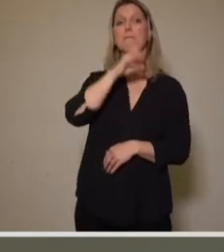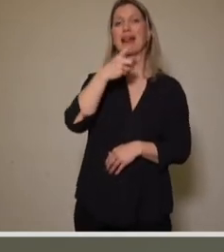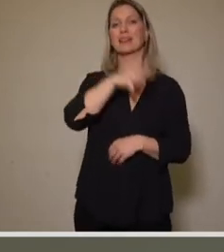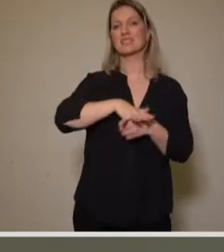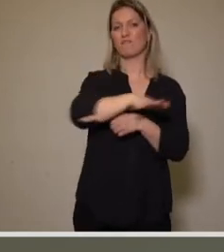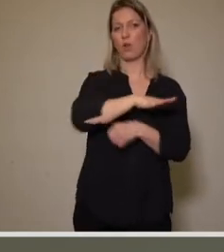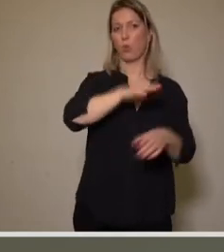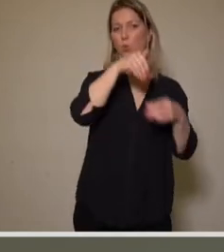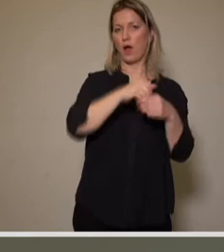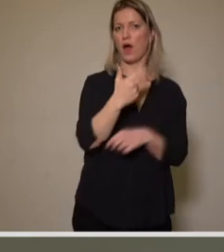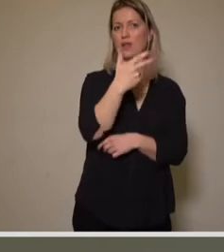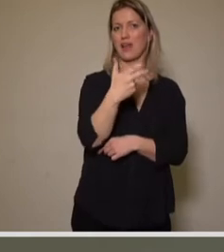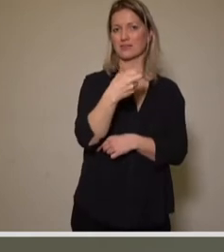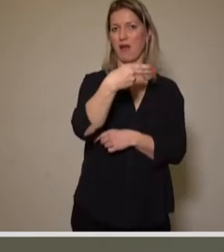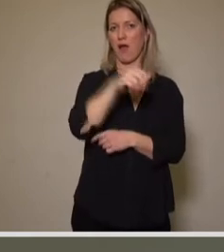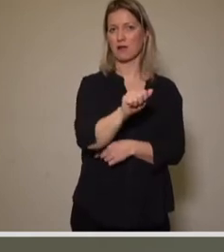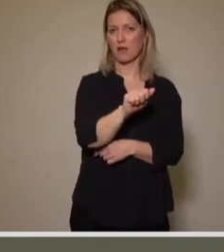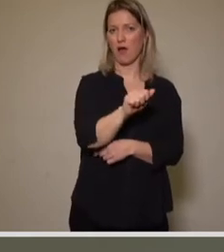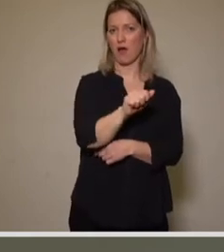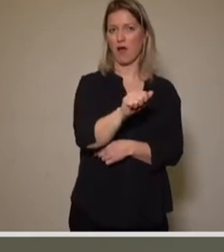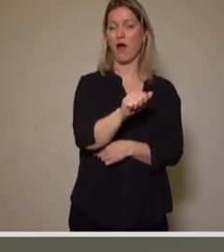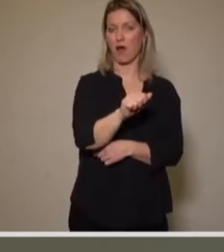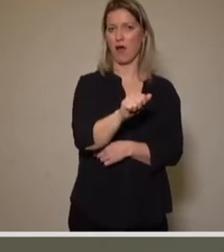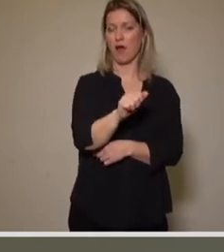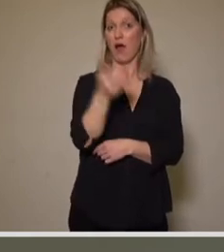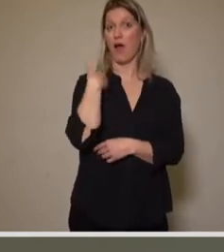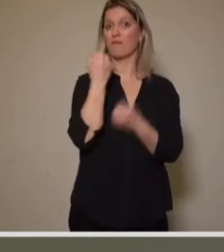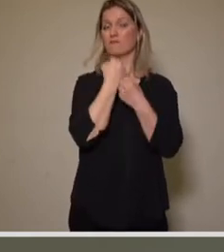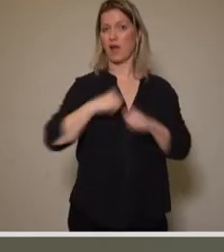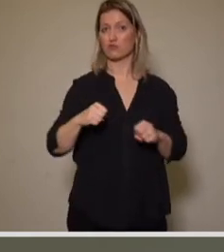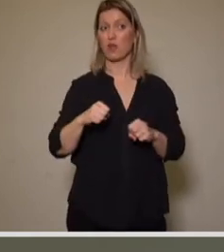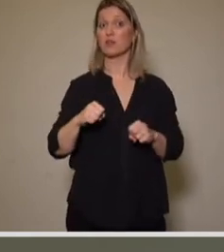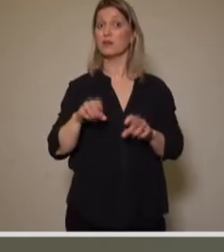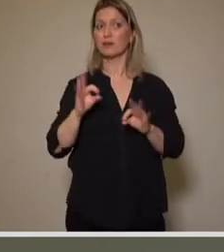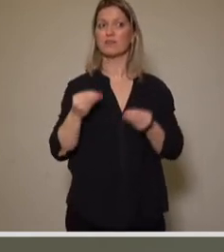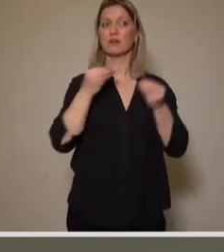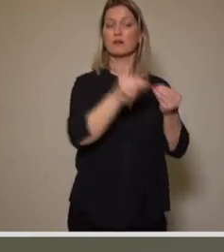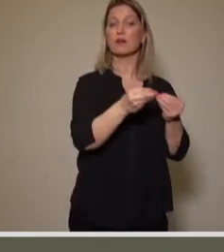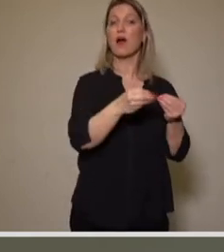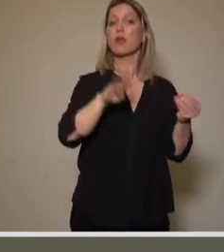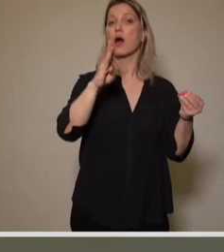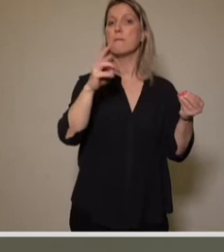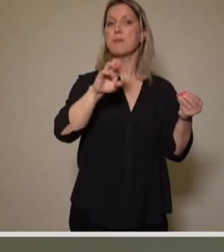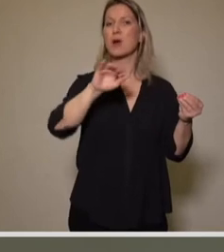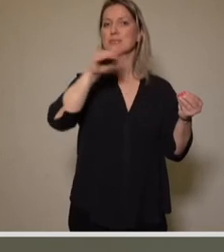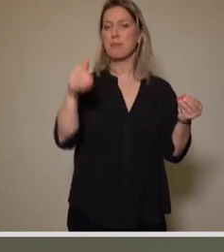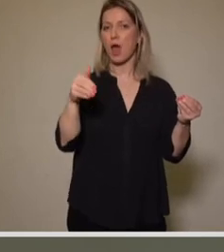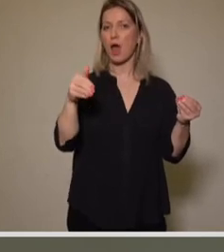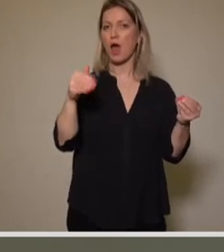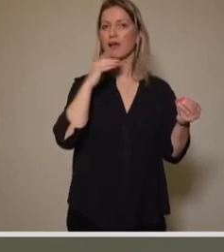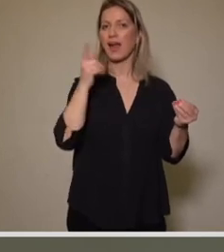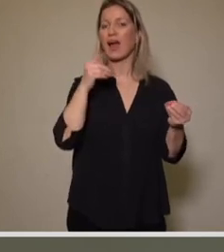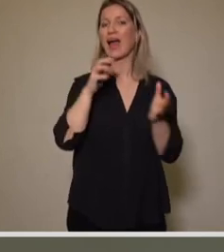vom Freistaat tatsächlich an die Borsberg Kieswerke AG in Söbrigen